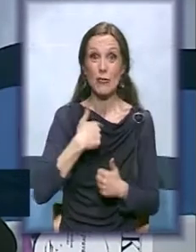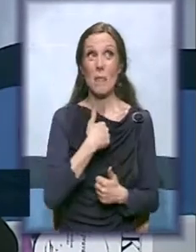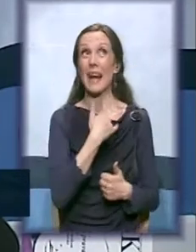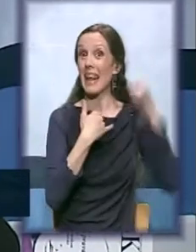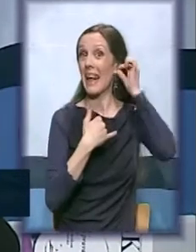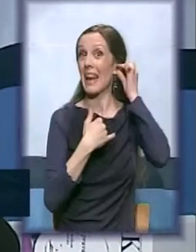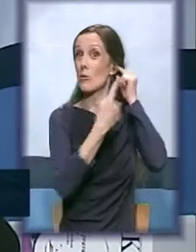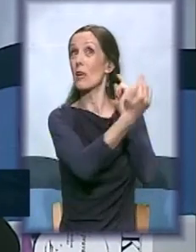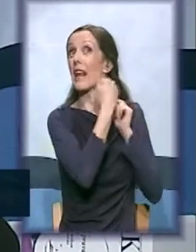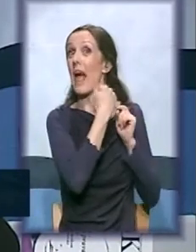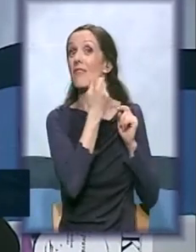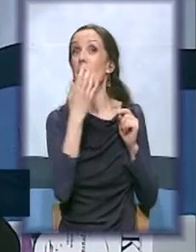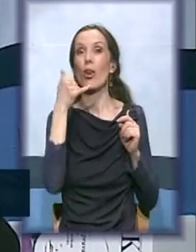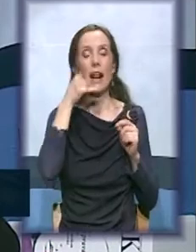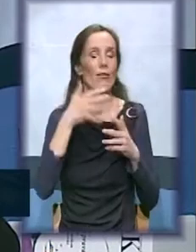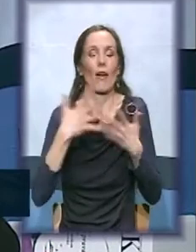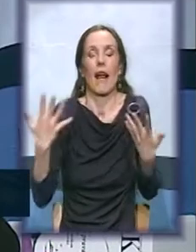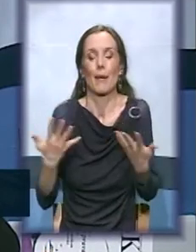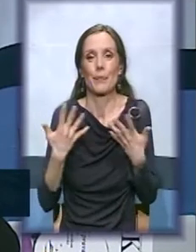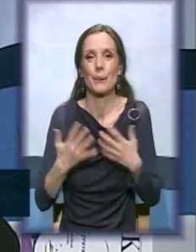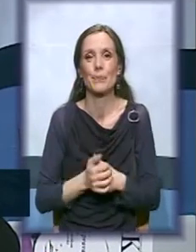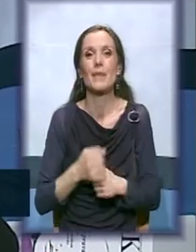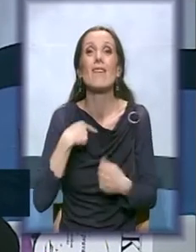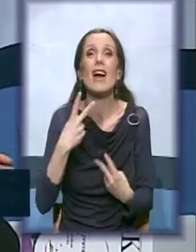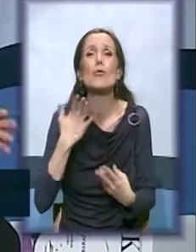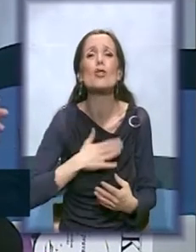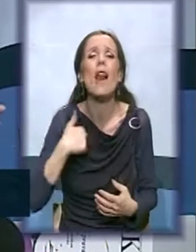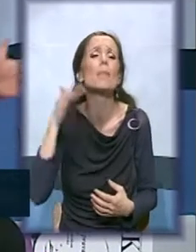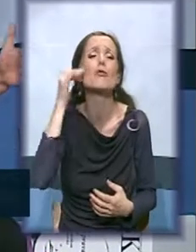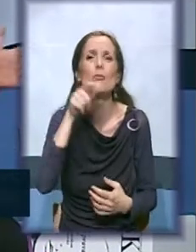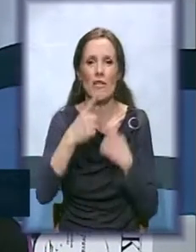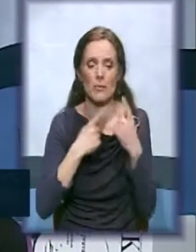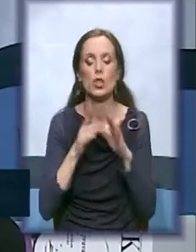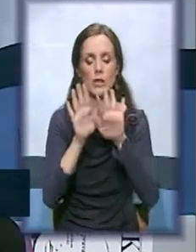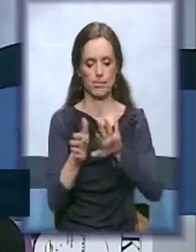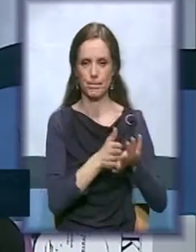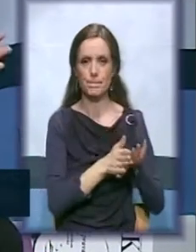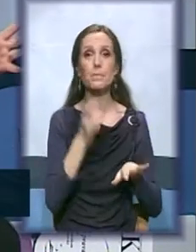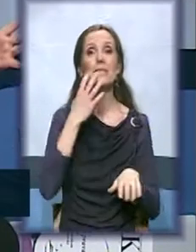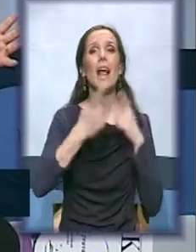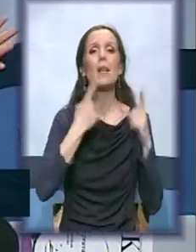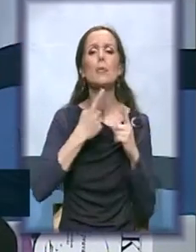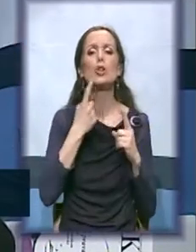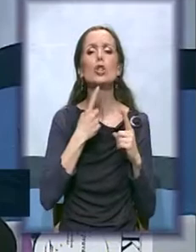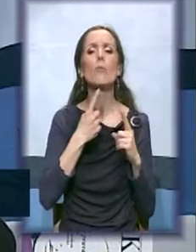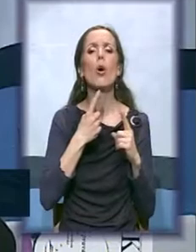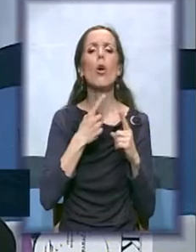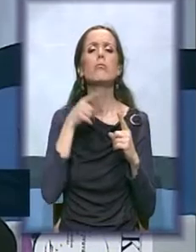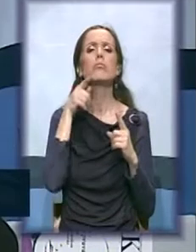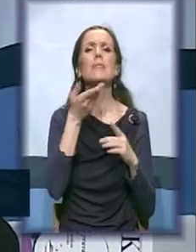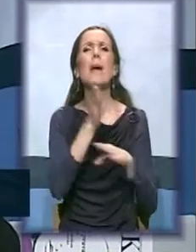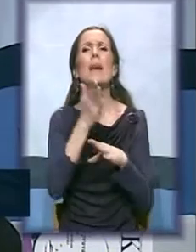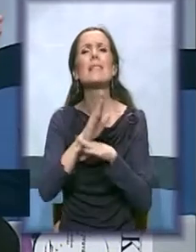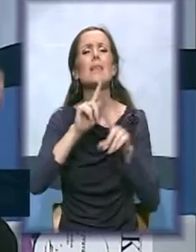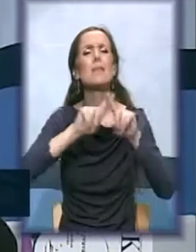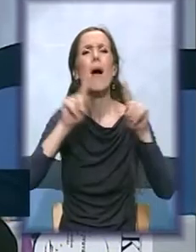Osim jako mi je bitno da čujem ono što jeste sve. Kada razgovaramo sa predstavnicima različitih resora u Ministarstvu rada za